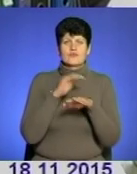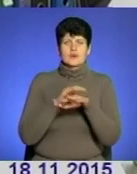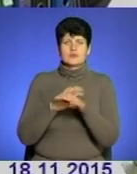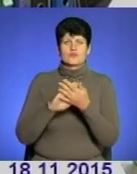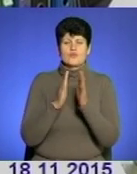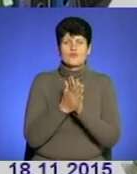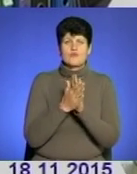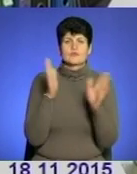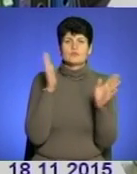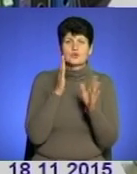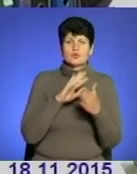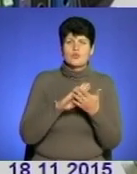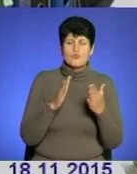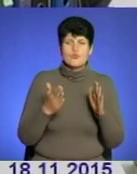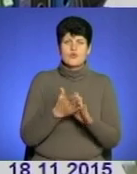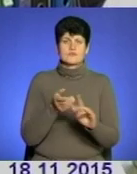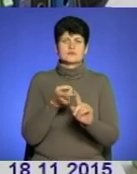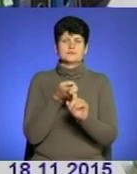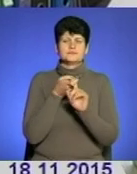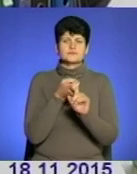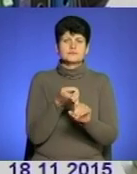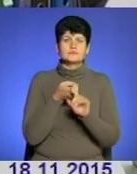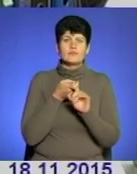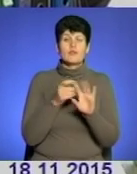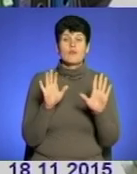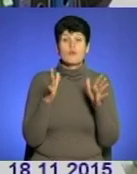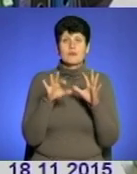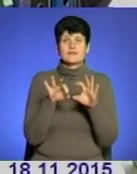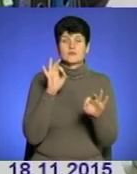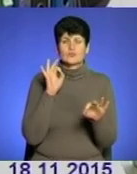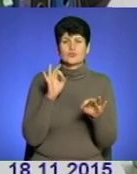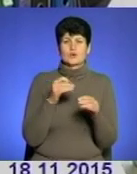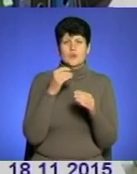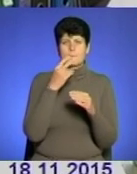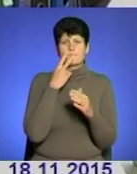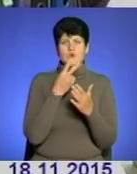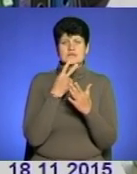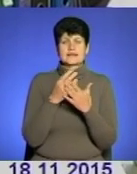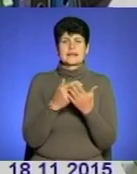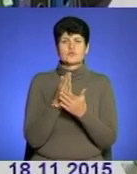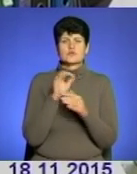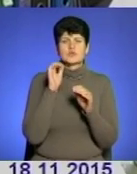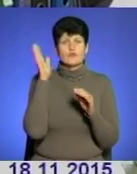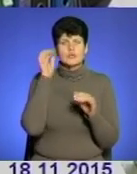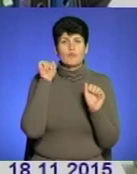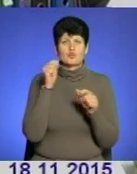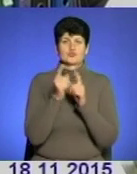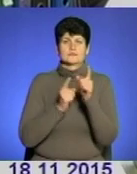від погодних умов в момент відбору і показники якості води можуть змінюватися.